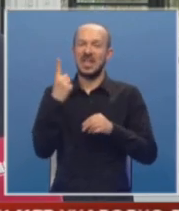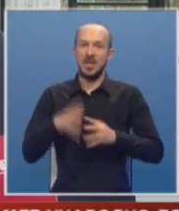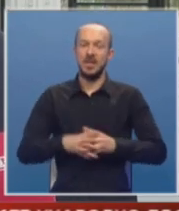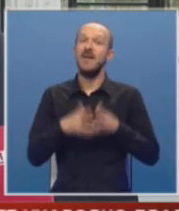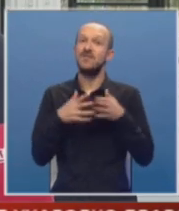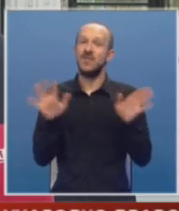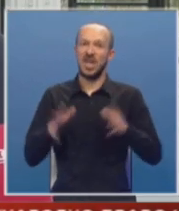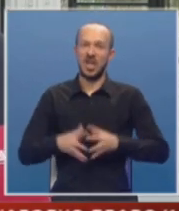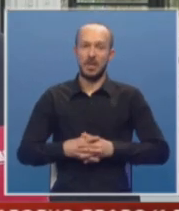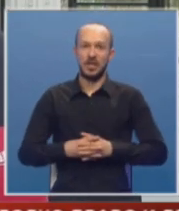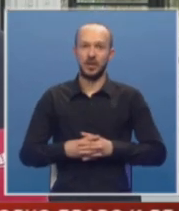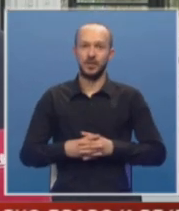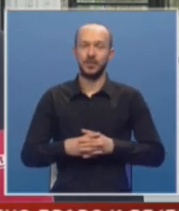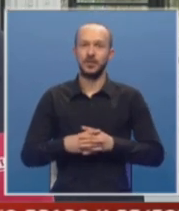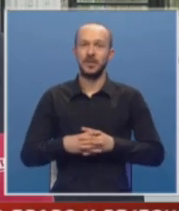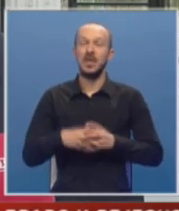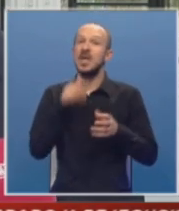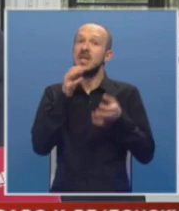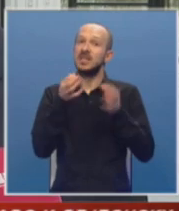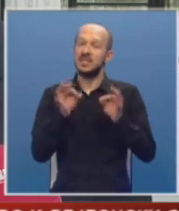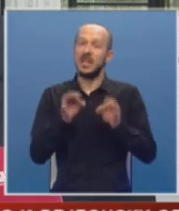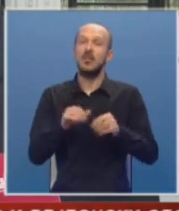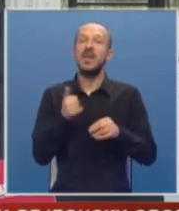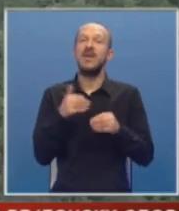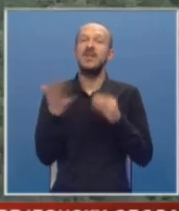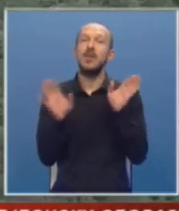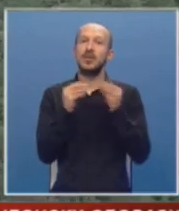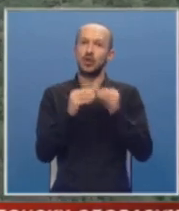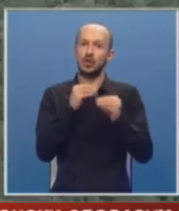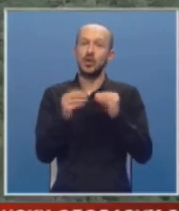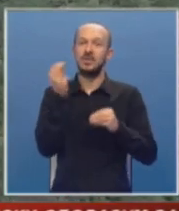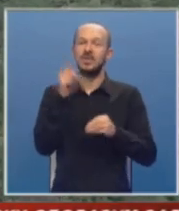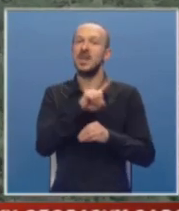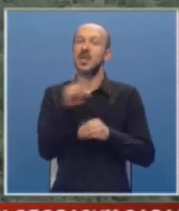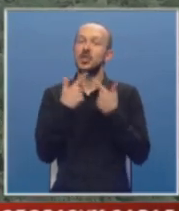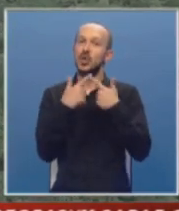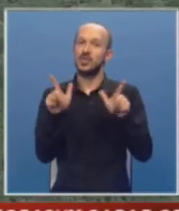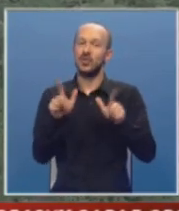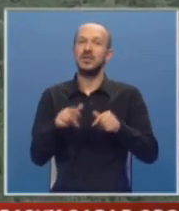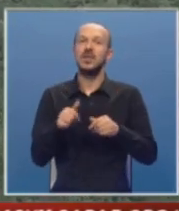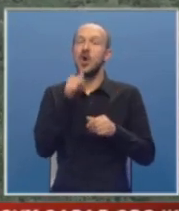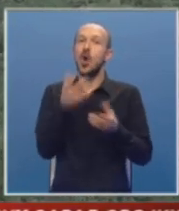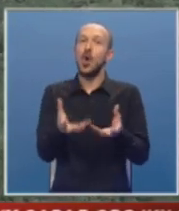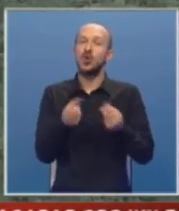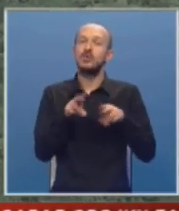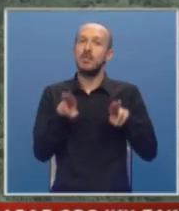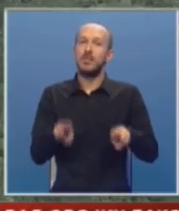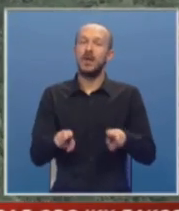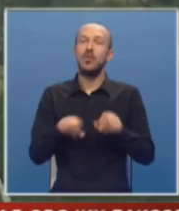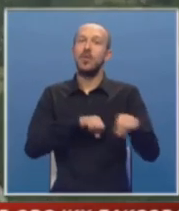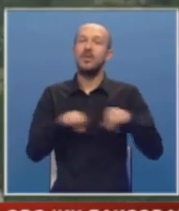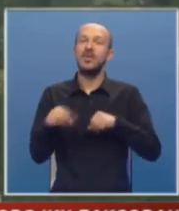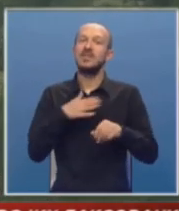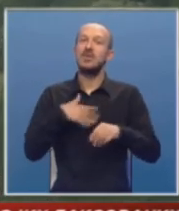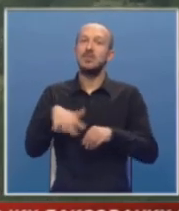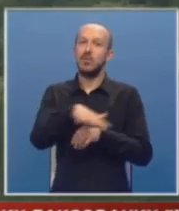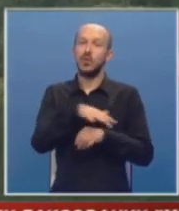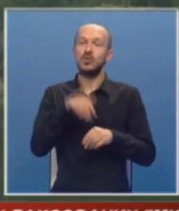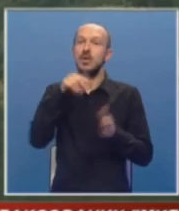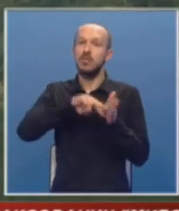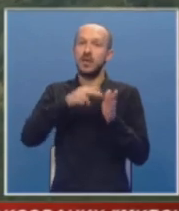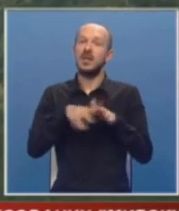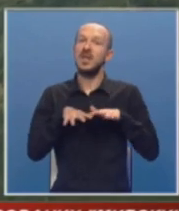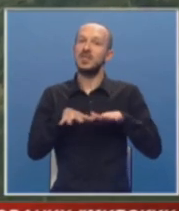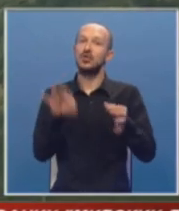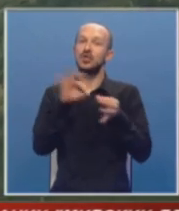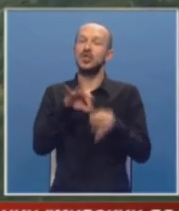velikim resursom i sistemom je veoma složeno. Srpska neće dozvoliti da se oduzme pravo da upravlja svojim prostorom, da planira